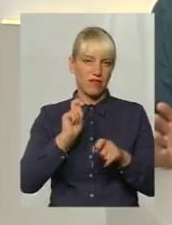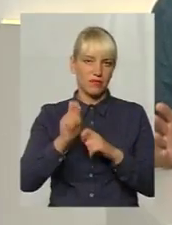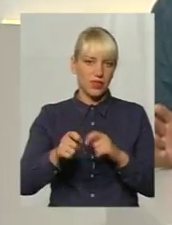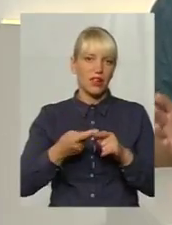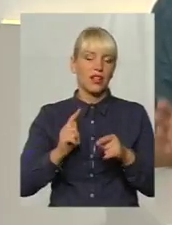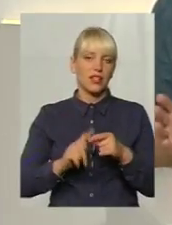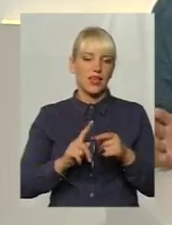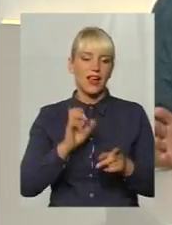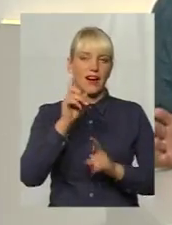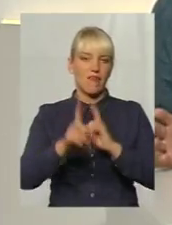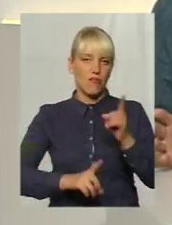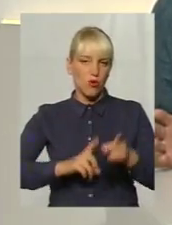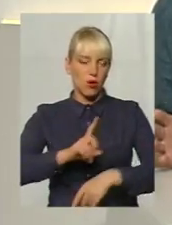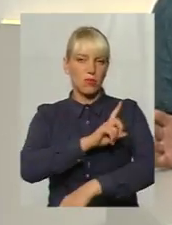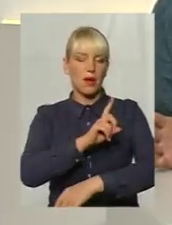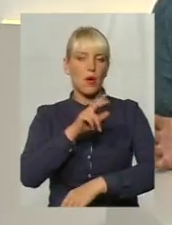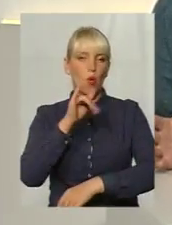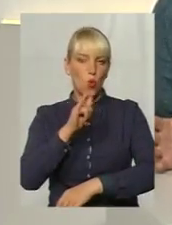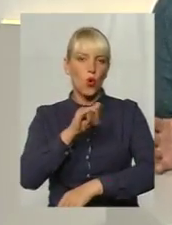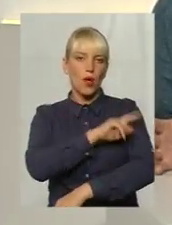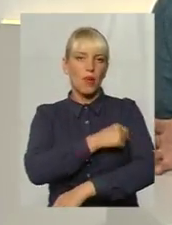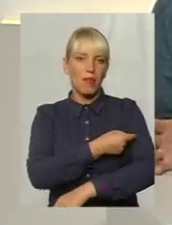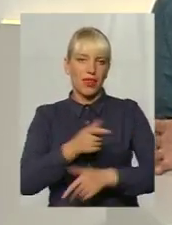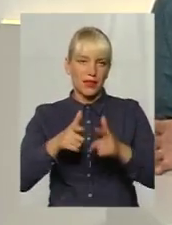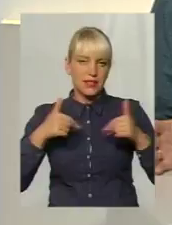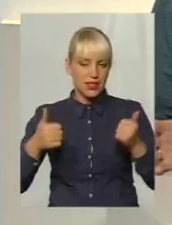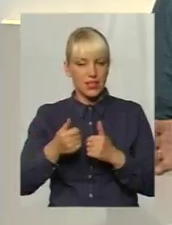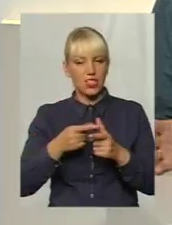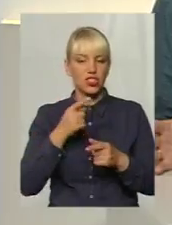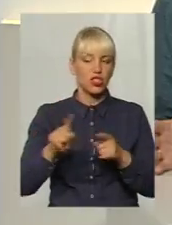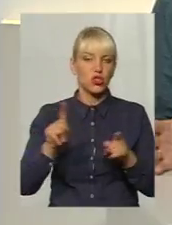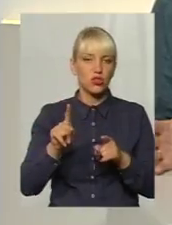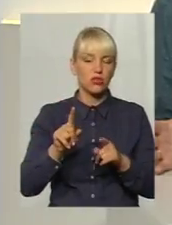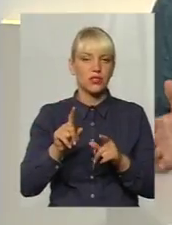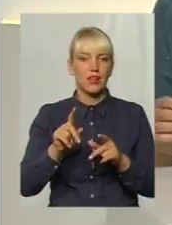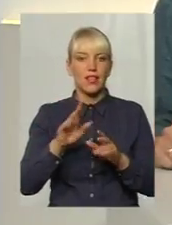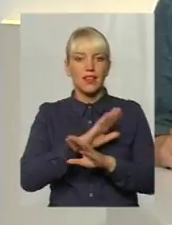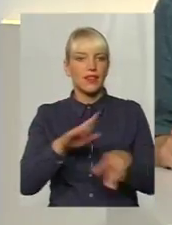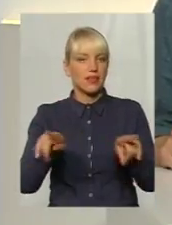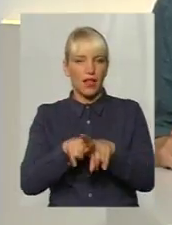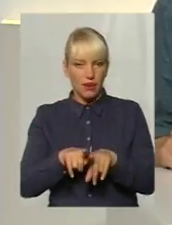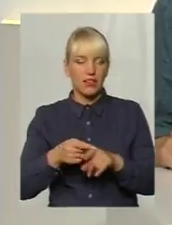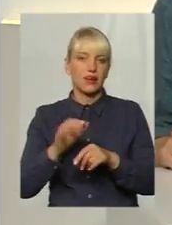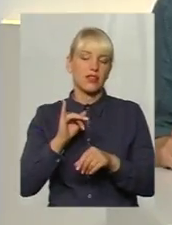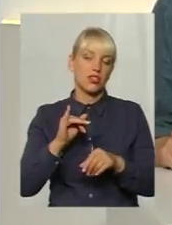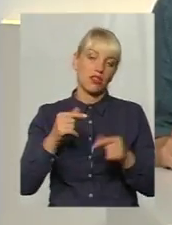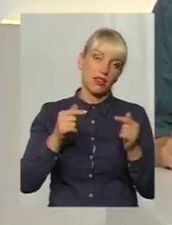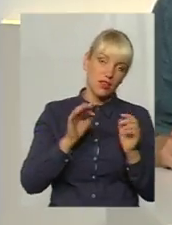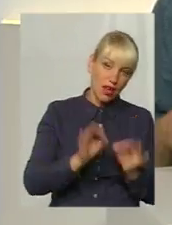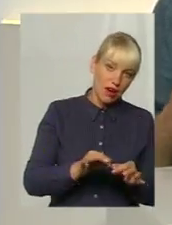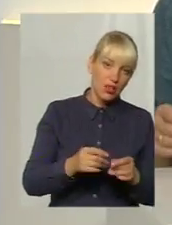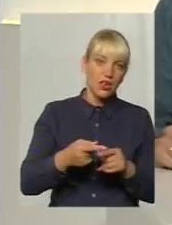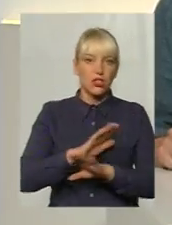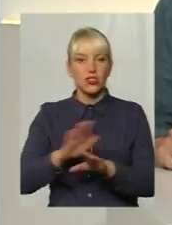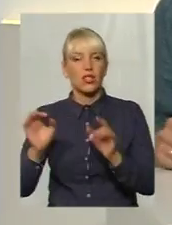чином. Про реформу в медицині або щось пішло не так. Чи пішло так, чи не так, зараз, я думаю, ми сьогодні спробуємо з'ясувати, взагалі,